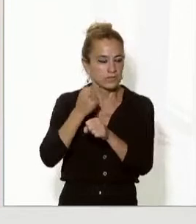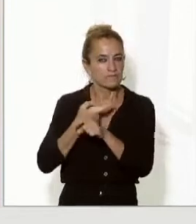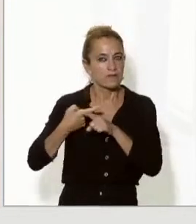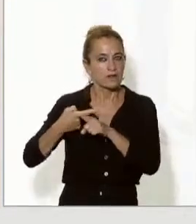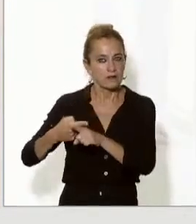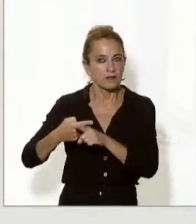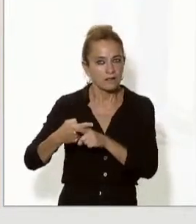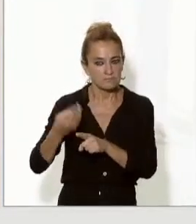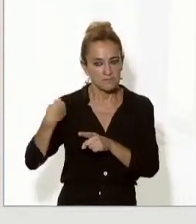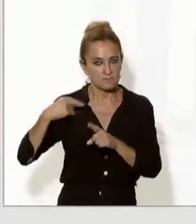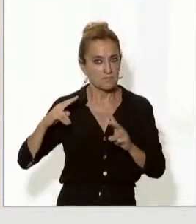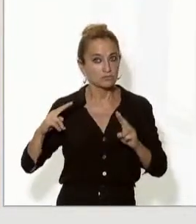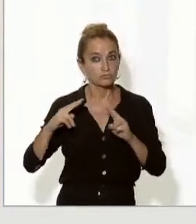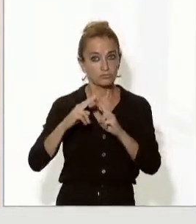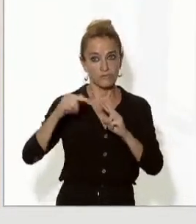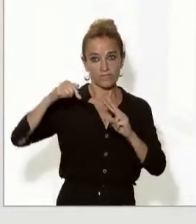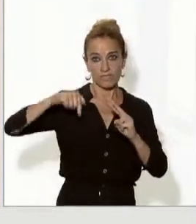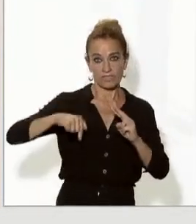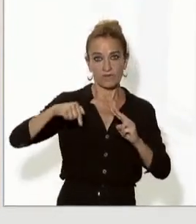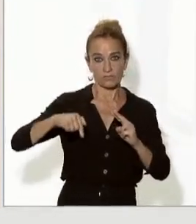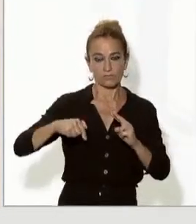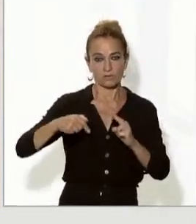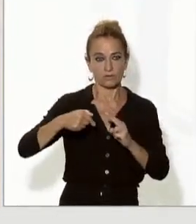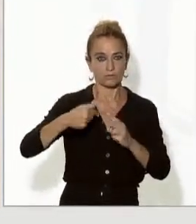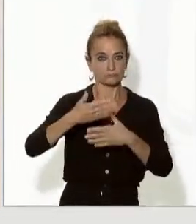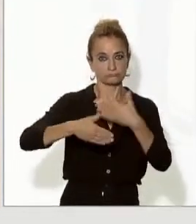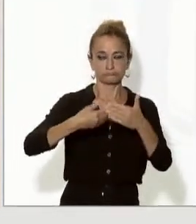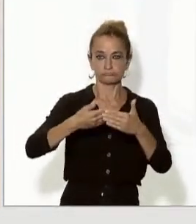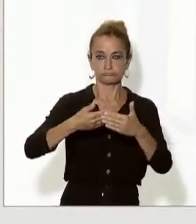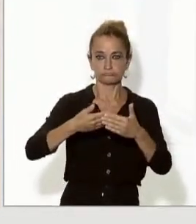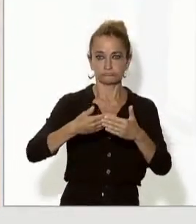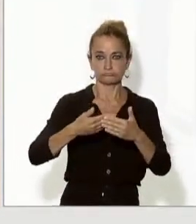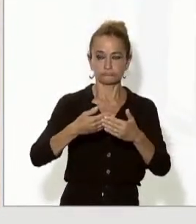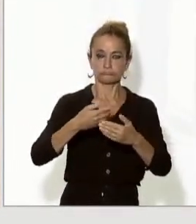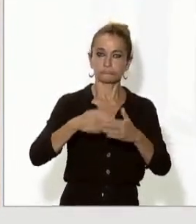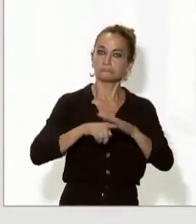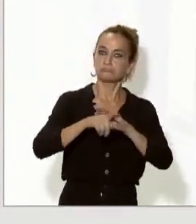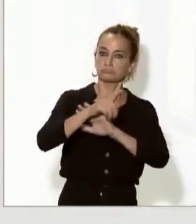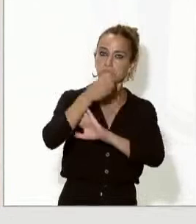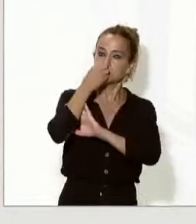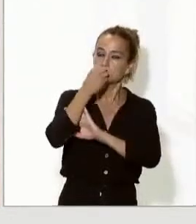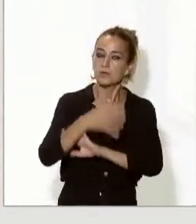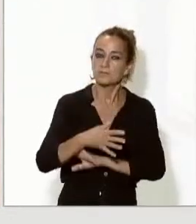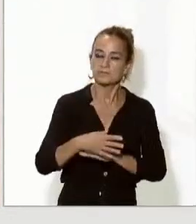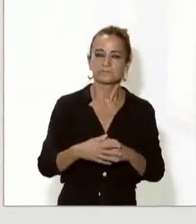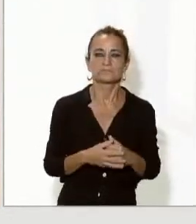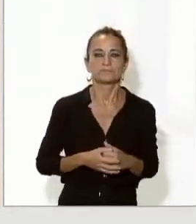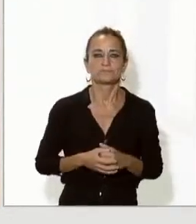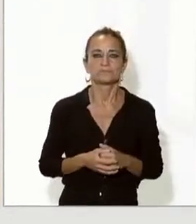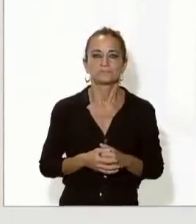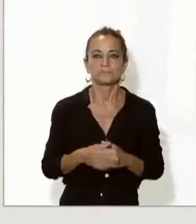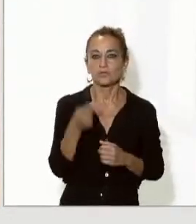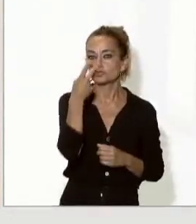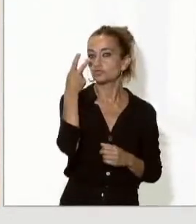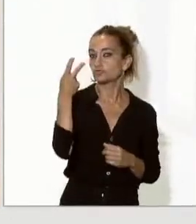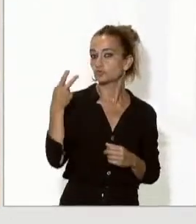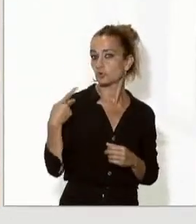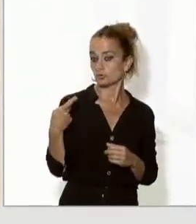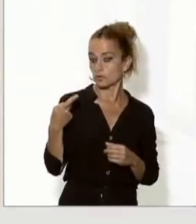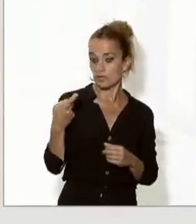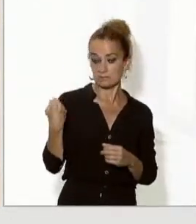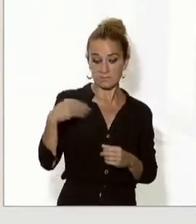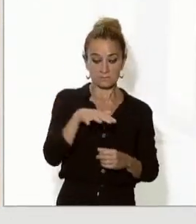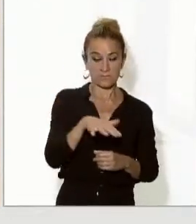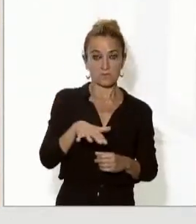i aquesta trobada anés bé i, de fet, ha anat molt bé. Fa dos anys, amb el cap de govern, en aquest mateix espai,